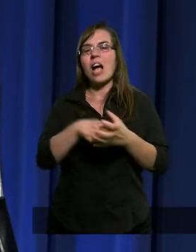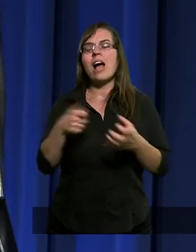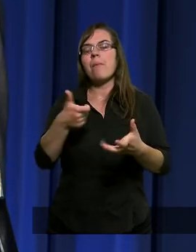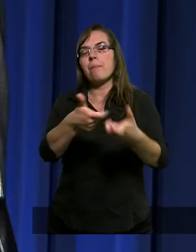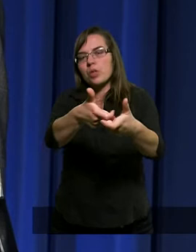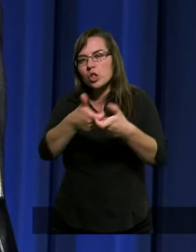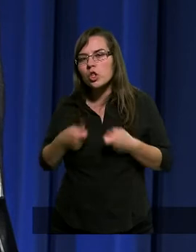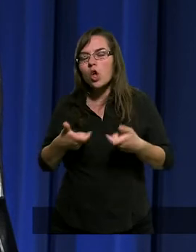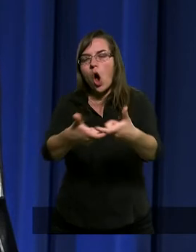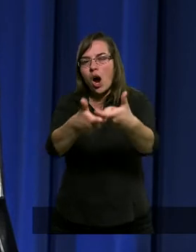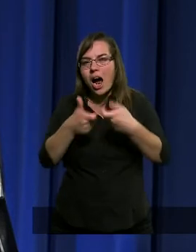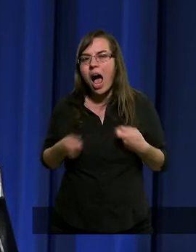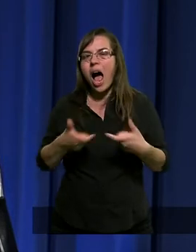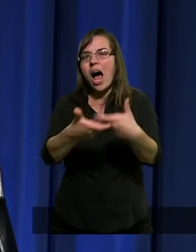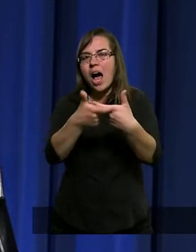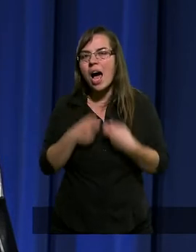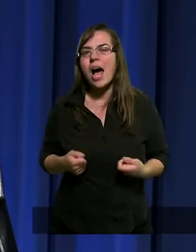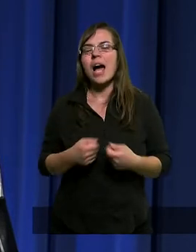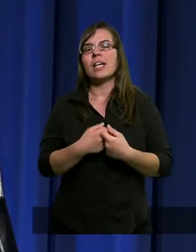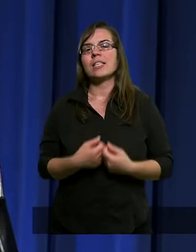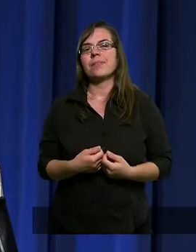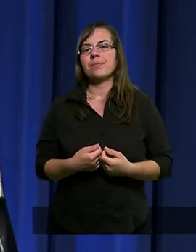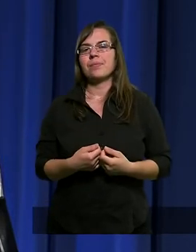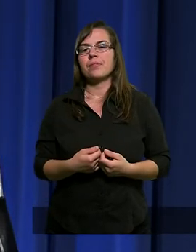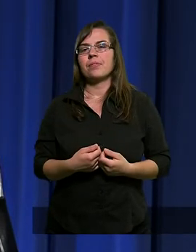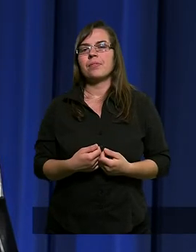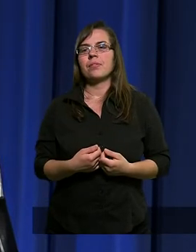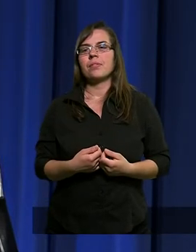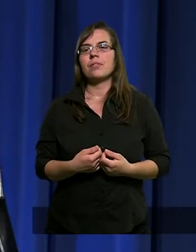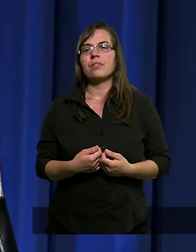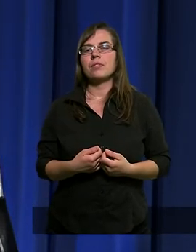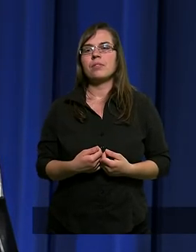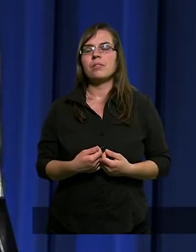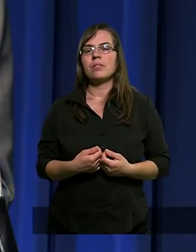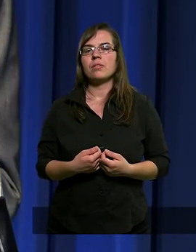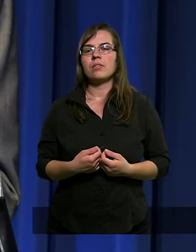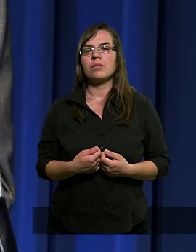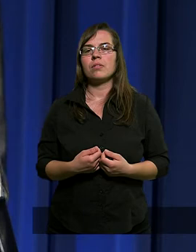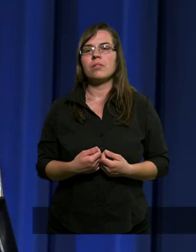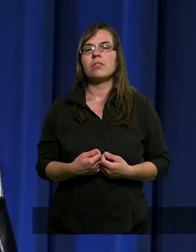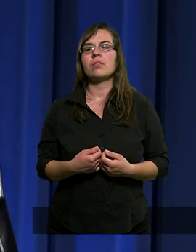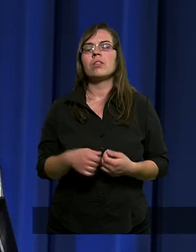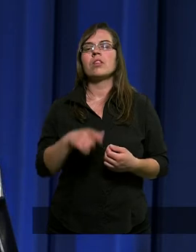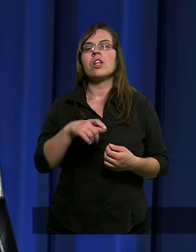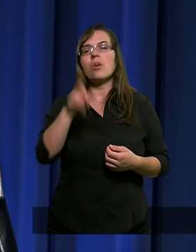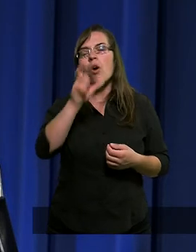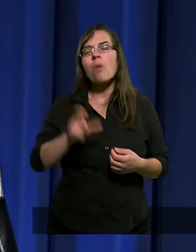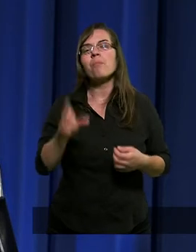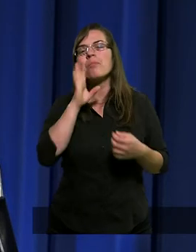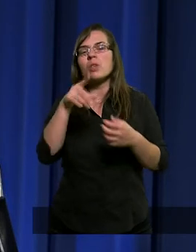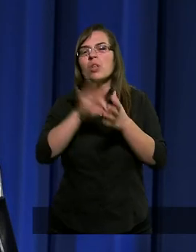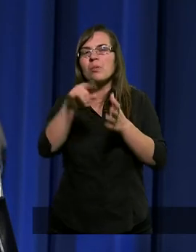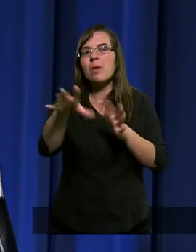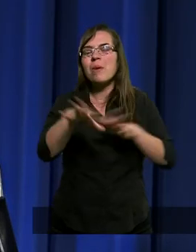wyciągali tam z kręgosłupa